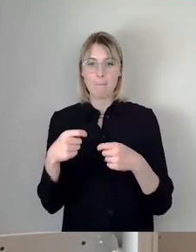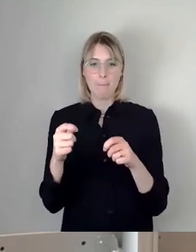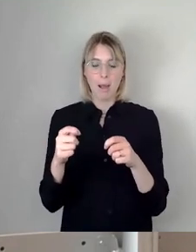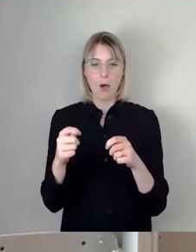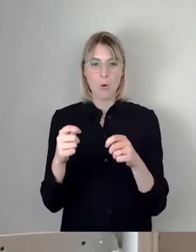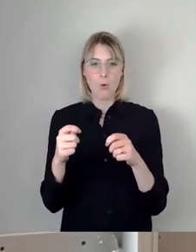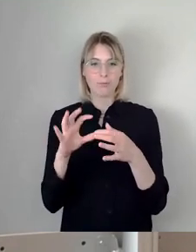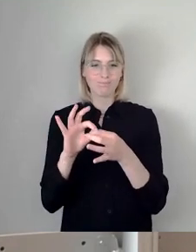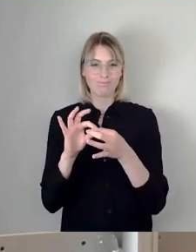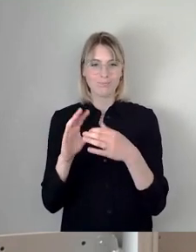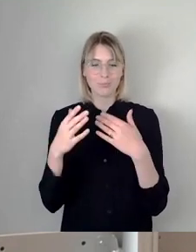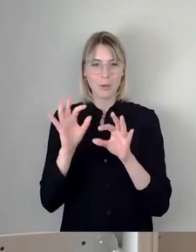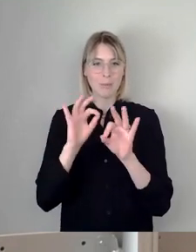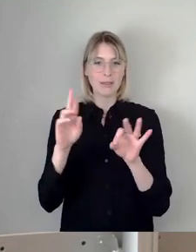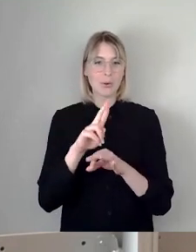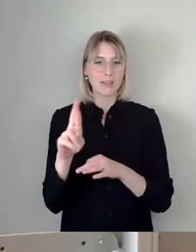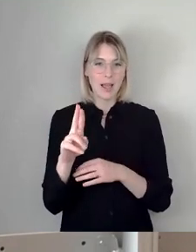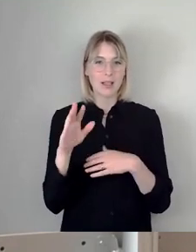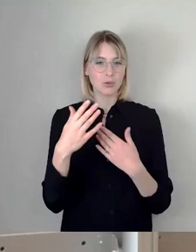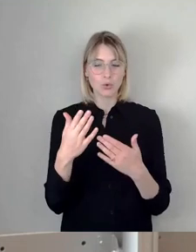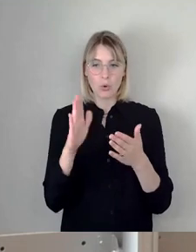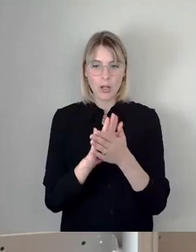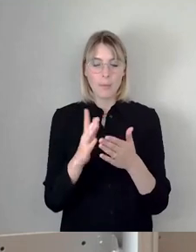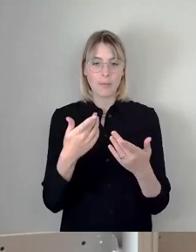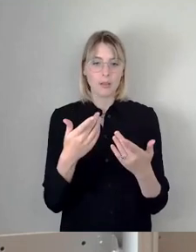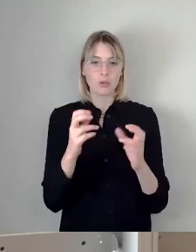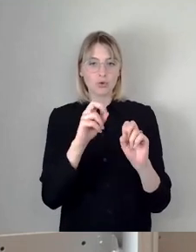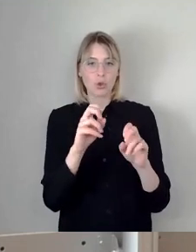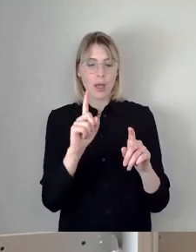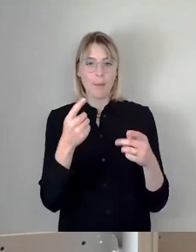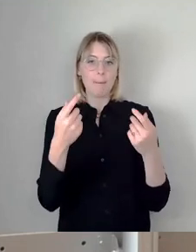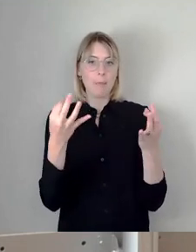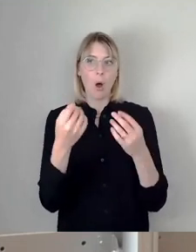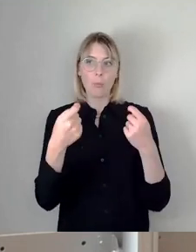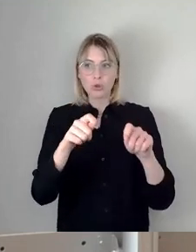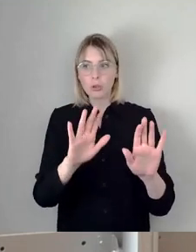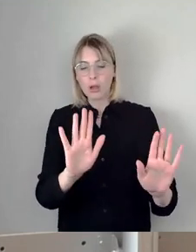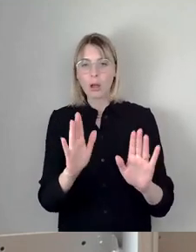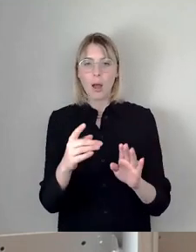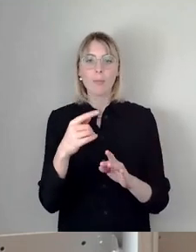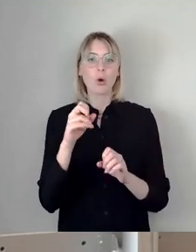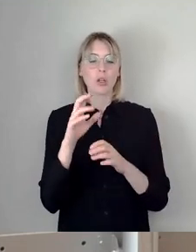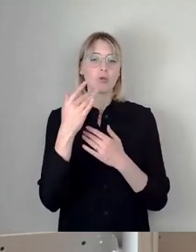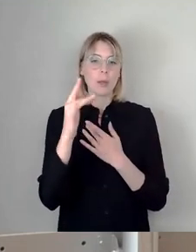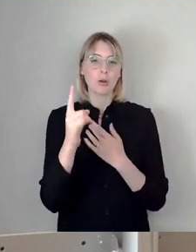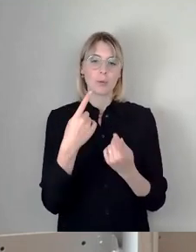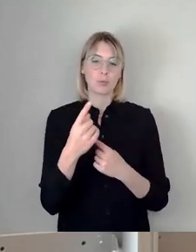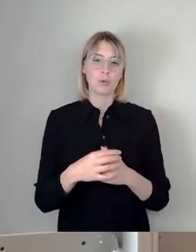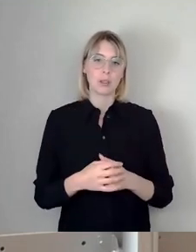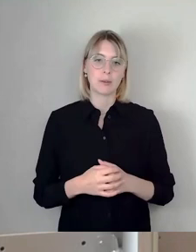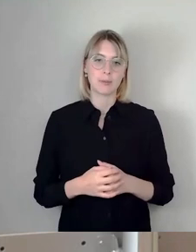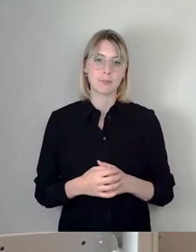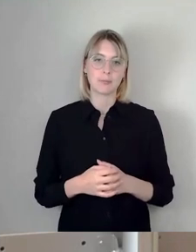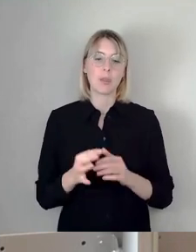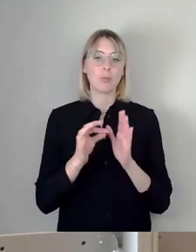Recycling bestehen, hat da niemand was dagegen, brauchen Sie hier einen Beschluss dazu. Aber wie gesagt, zu dieser Richtlinie kommen wir noch. Punkt 4 springt dann eben auf den Punkt